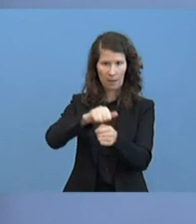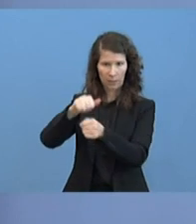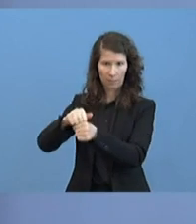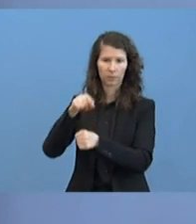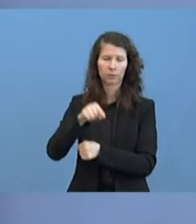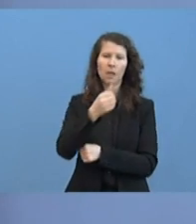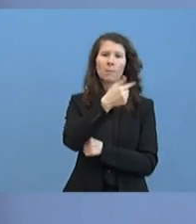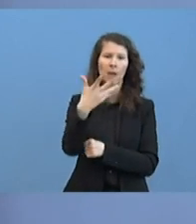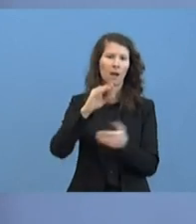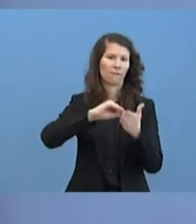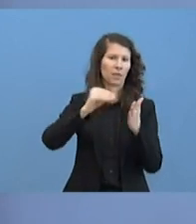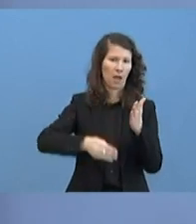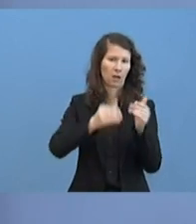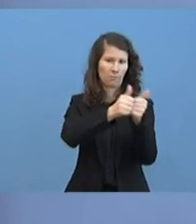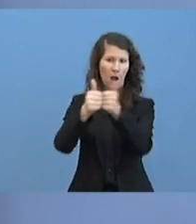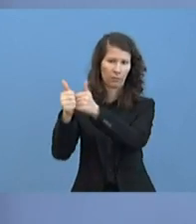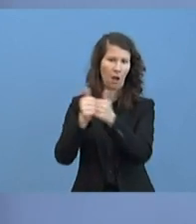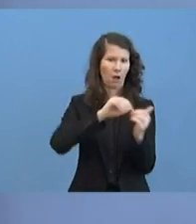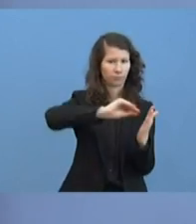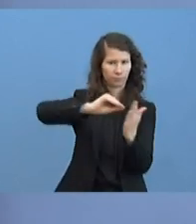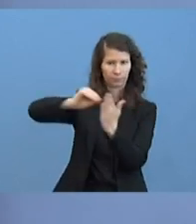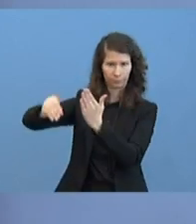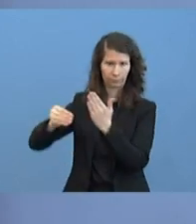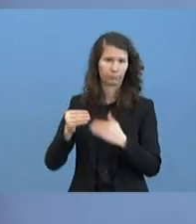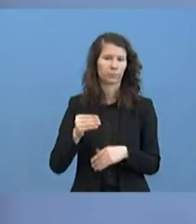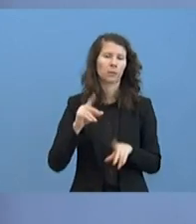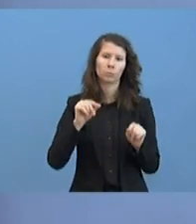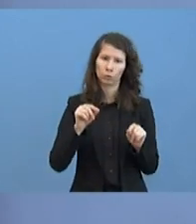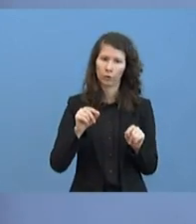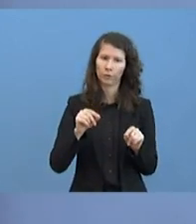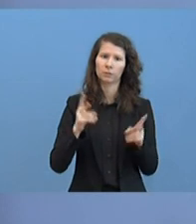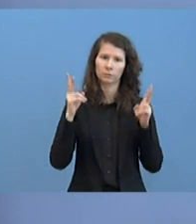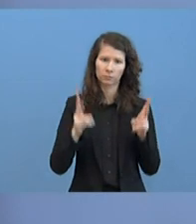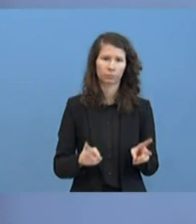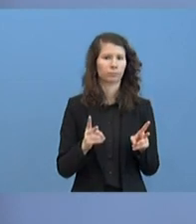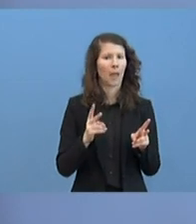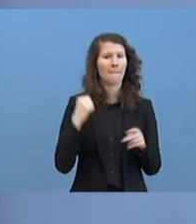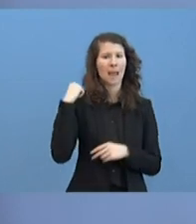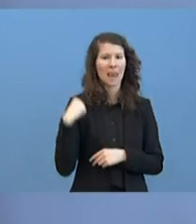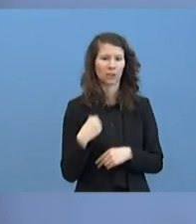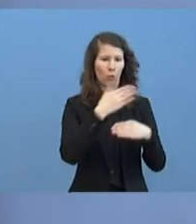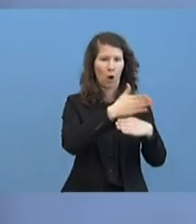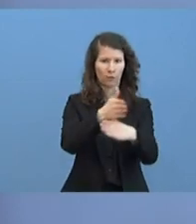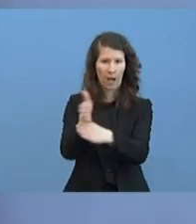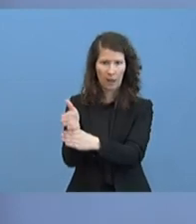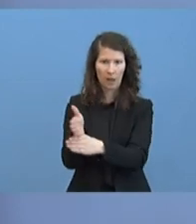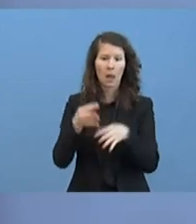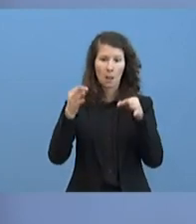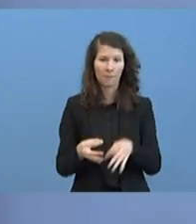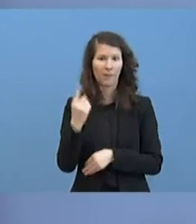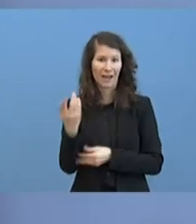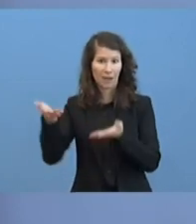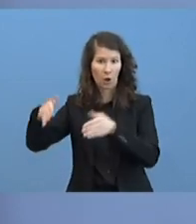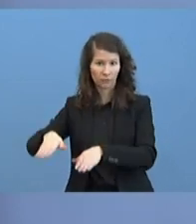Vertragspartnern abschließen. Und so ist dann auch sichergestellt, dass wir die Last auf mehrere Schultern verteilen und auch einen Plan B haben, falls mal eine Lieferung